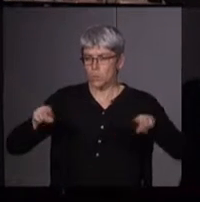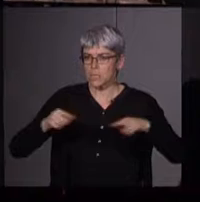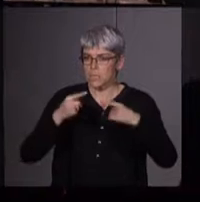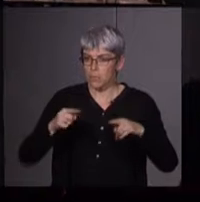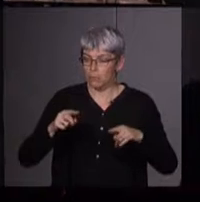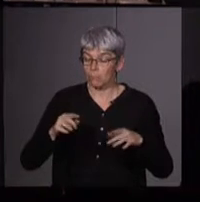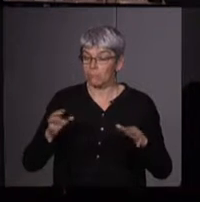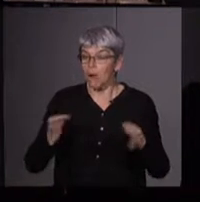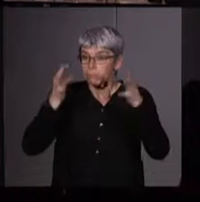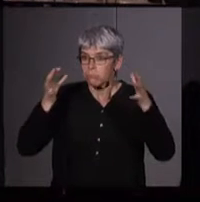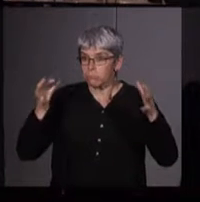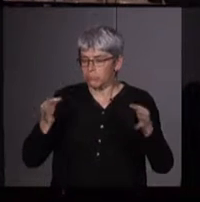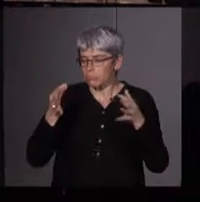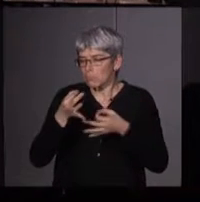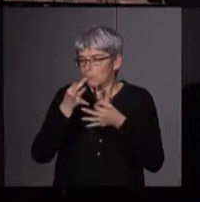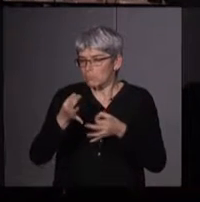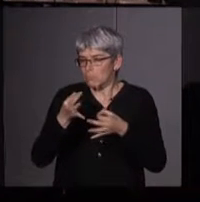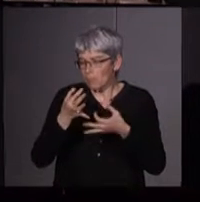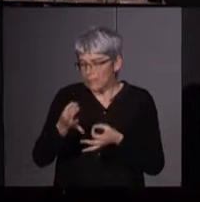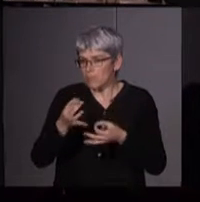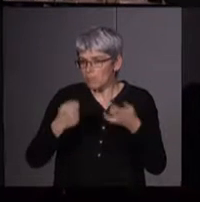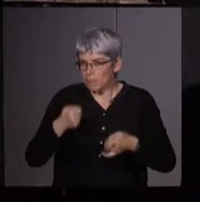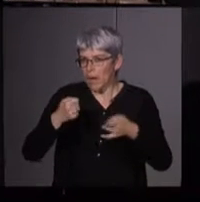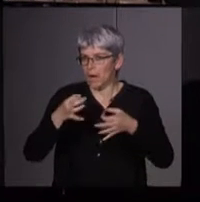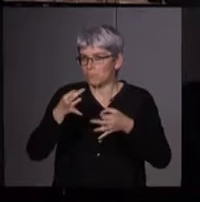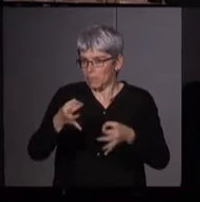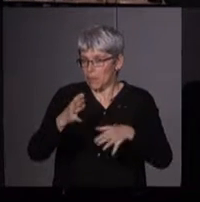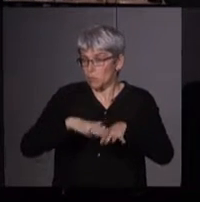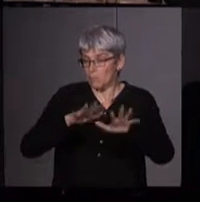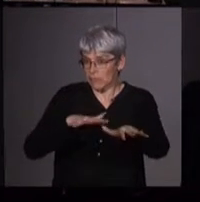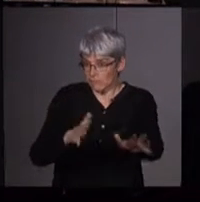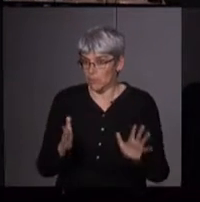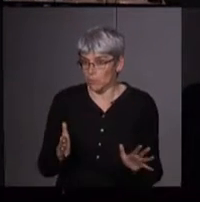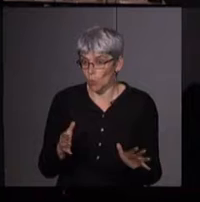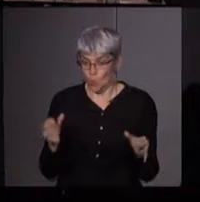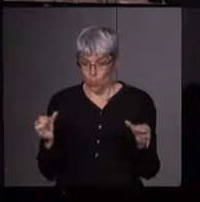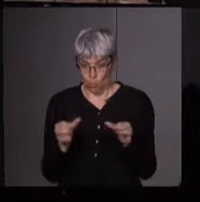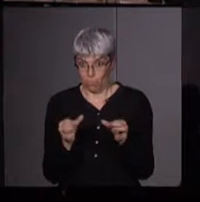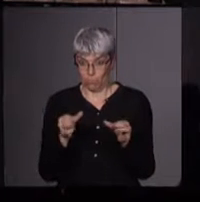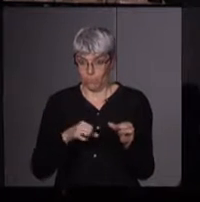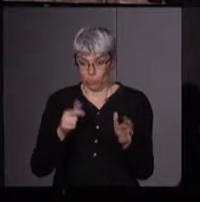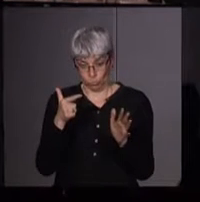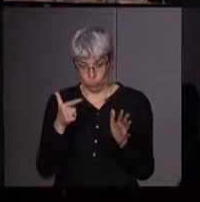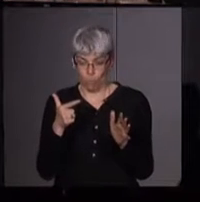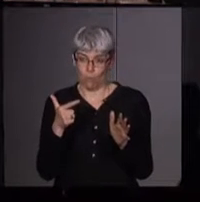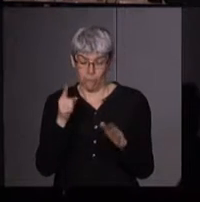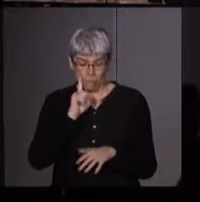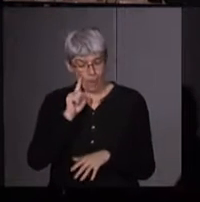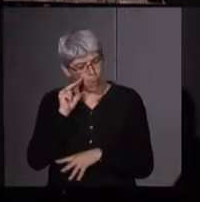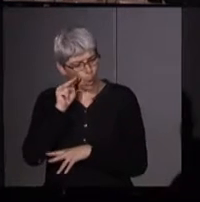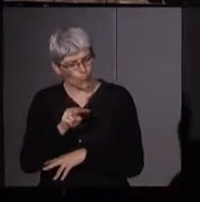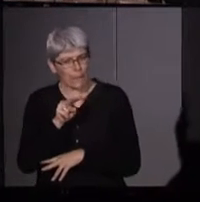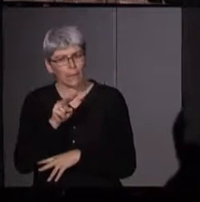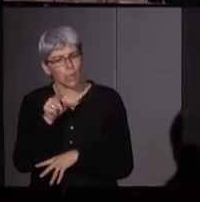'elles n'utiliseront qu'à des moments très précis de la manifestation qui, aux yeux des deux militantes slash